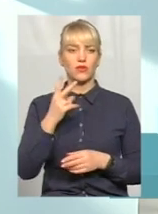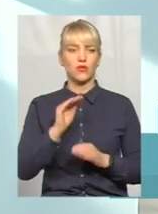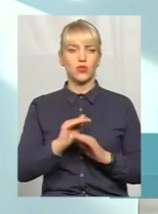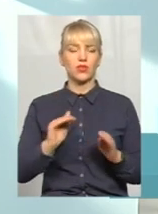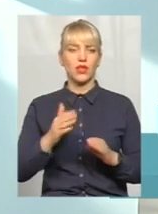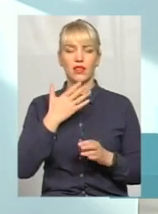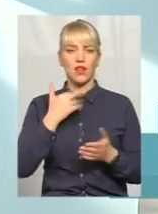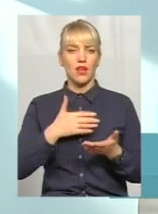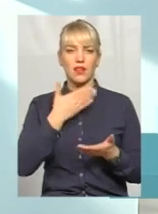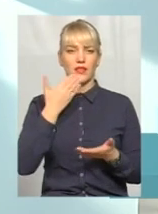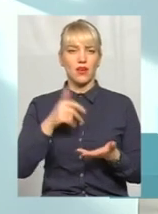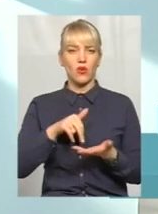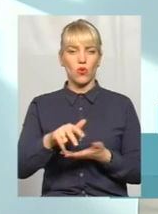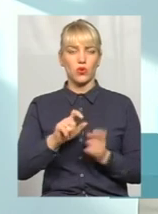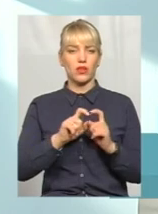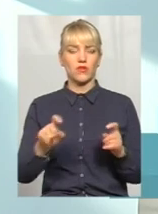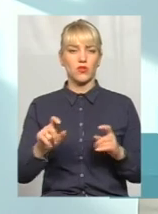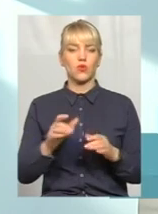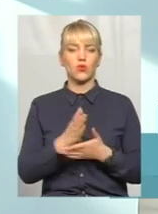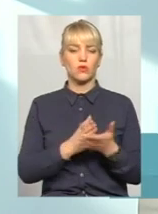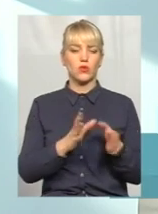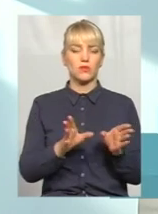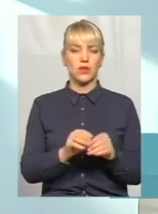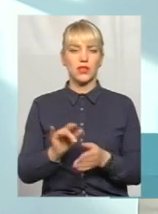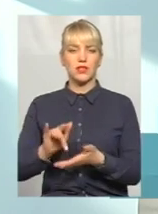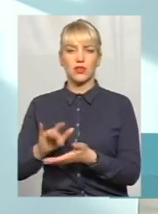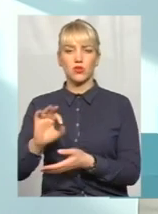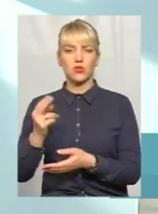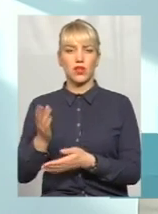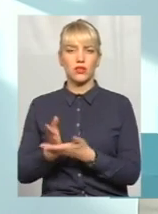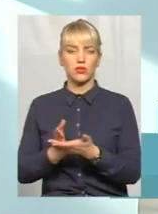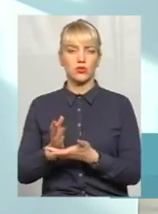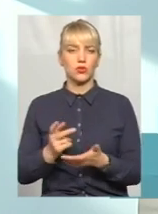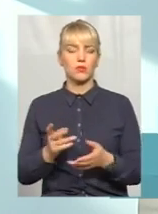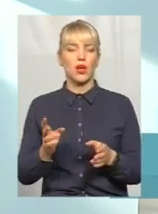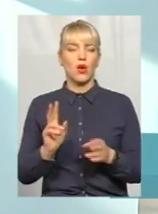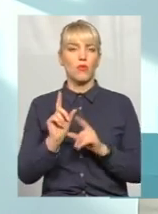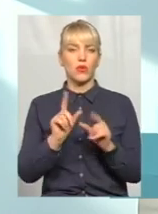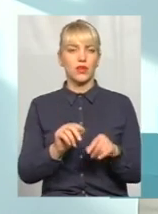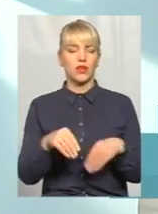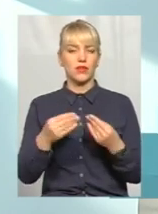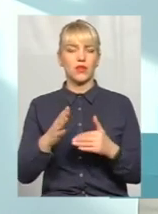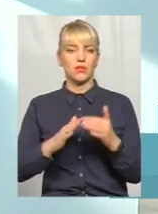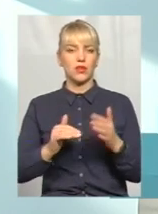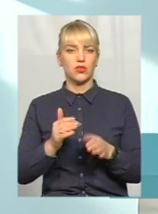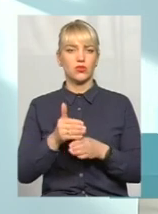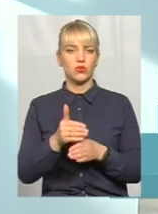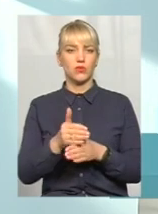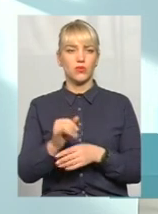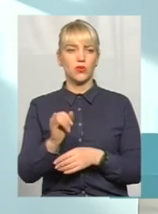шкільного віку. Служба спільно із Центром соціальних служб поїхали надавати практичну допомогу. Вони взяли